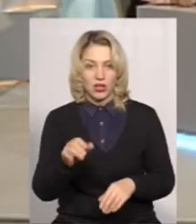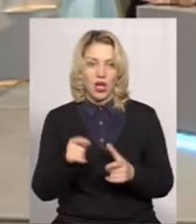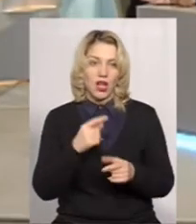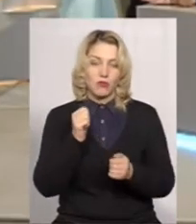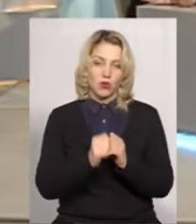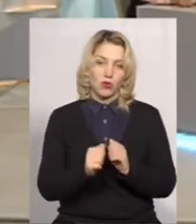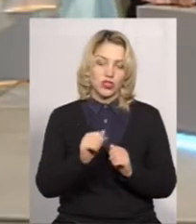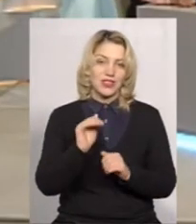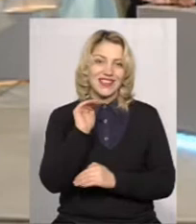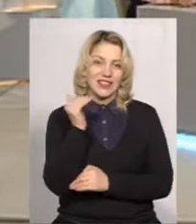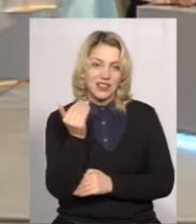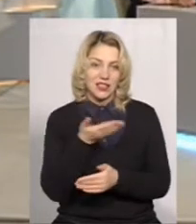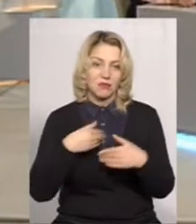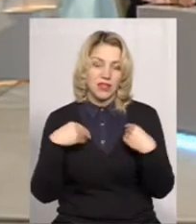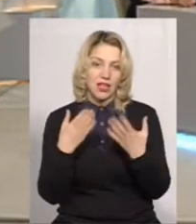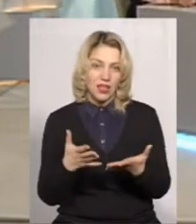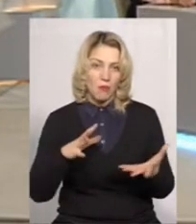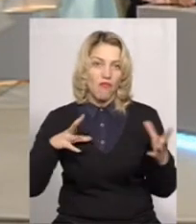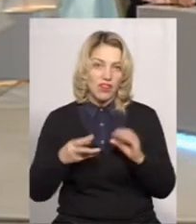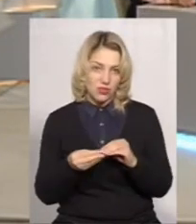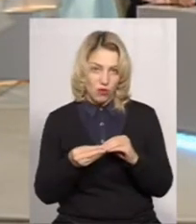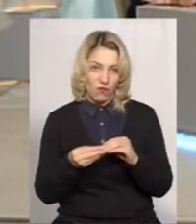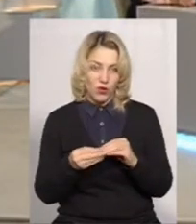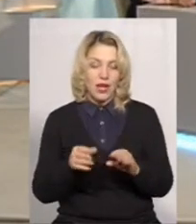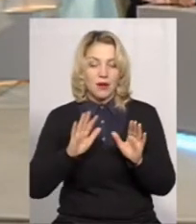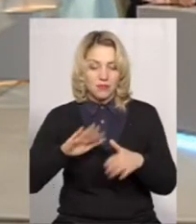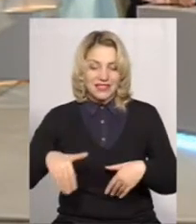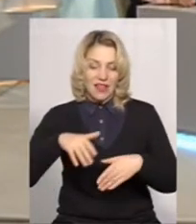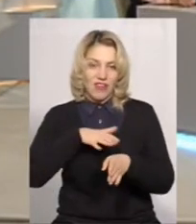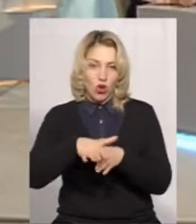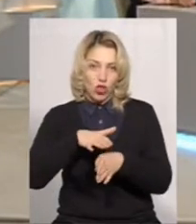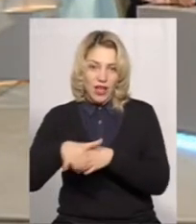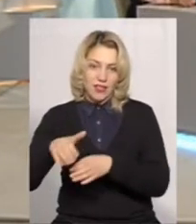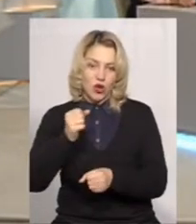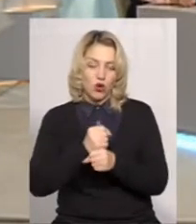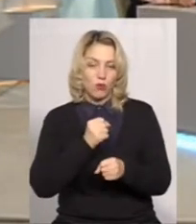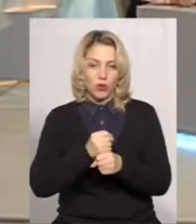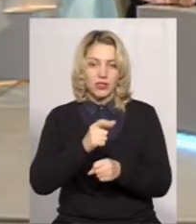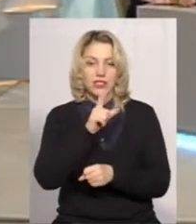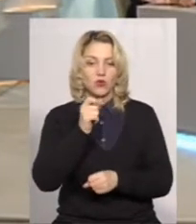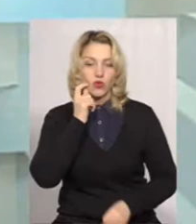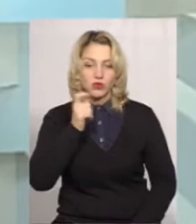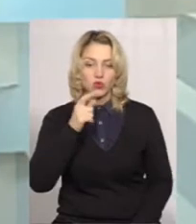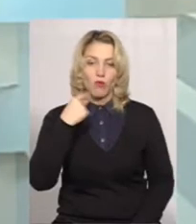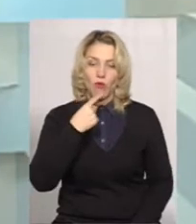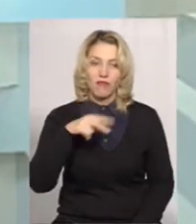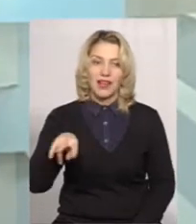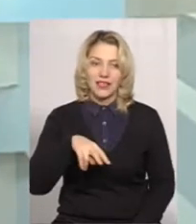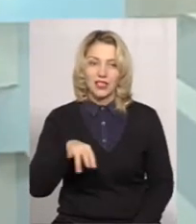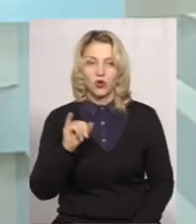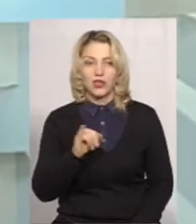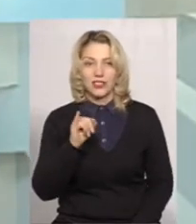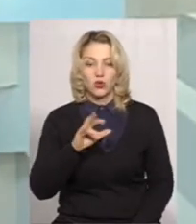кожній дитині ми даємо висновок після виконання роботи з українською мовою та літератури,